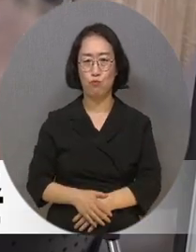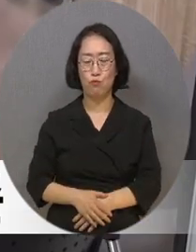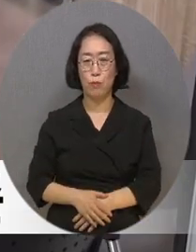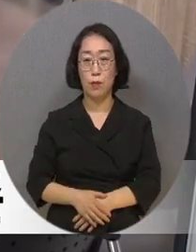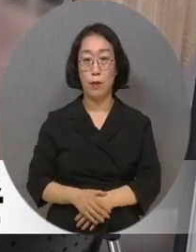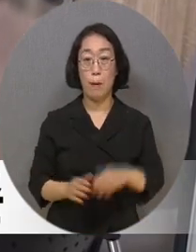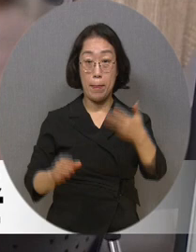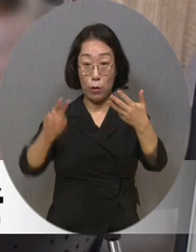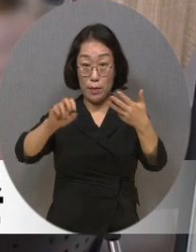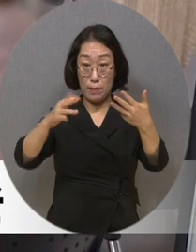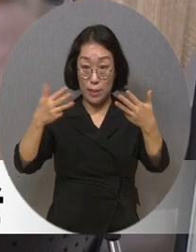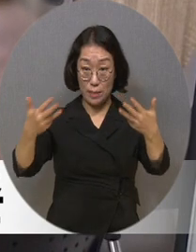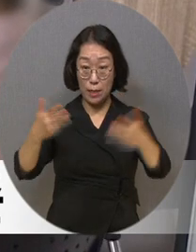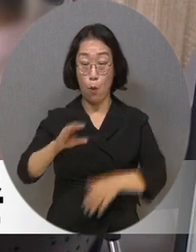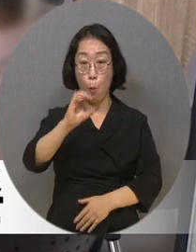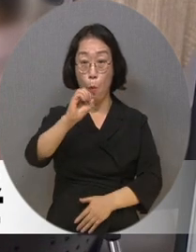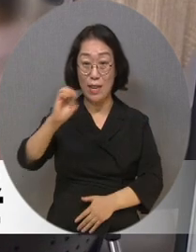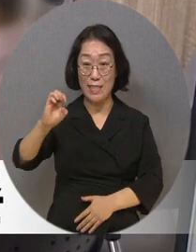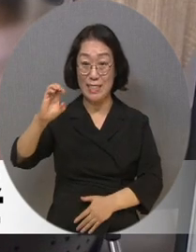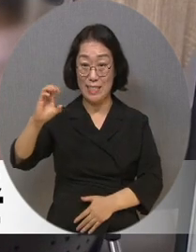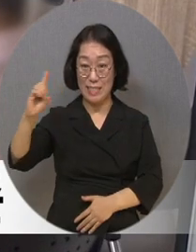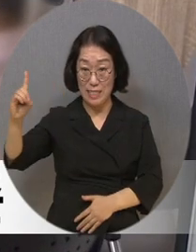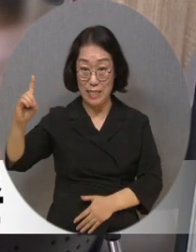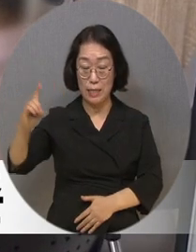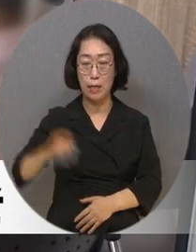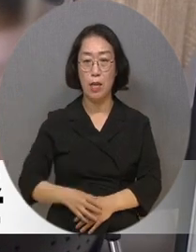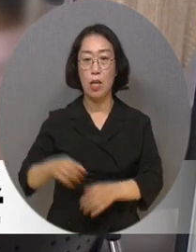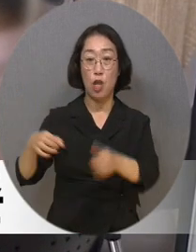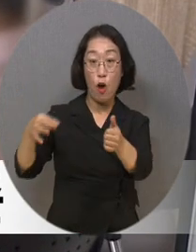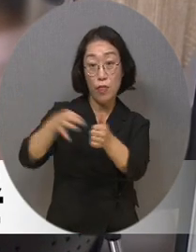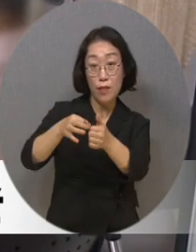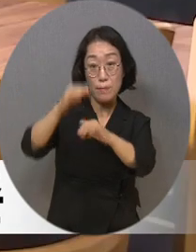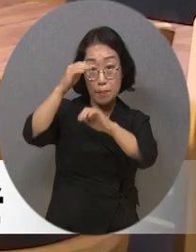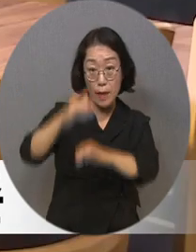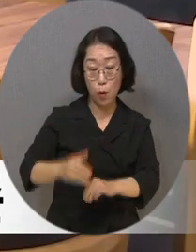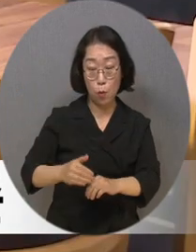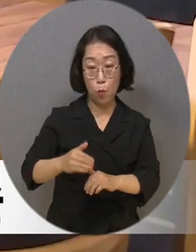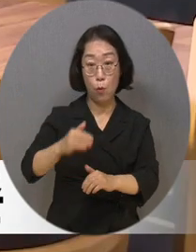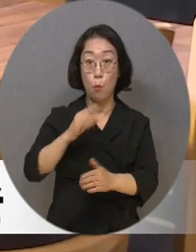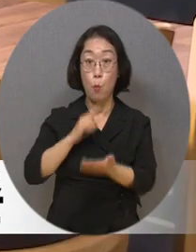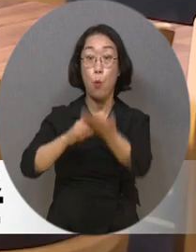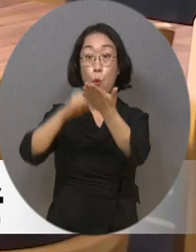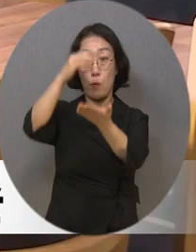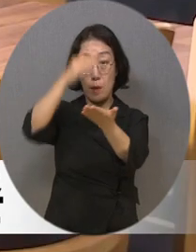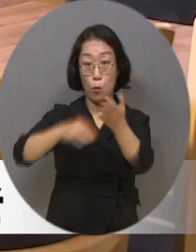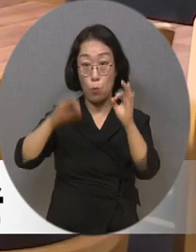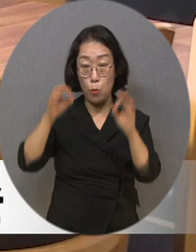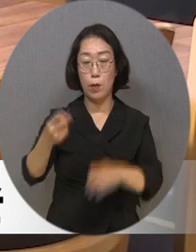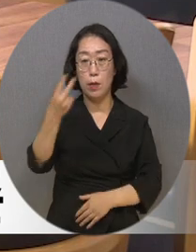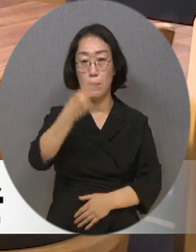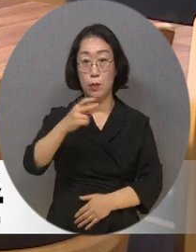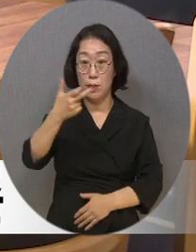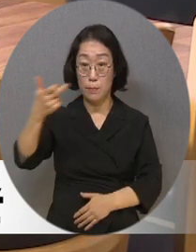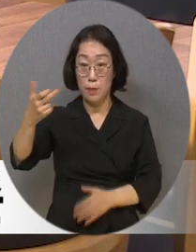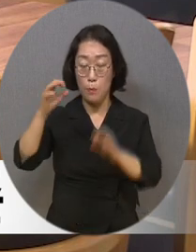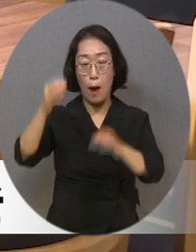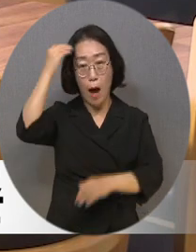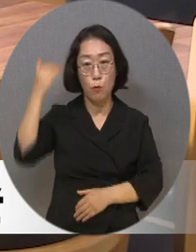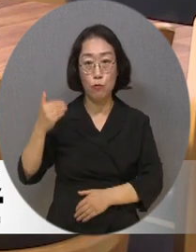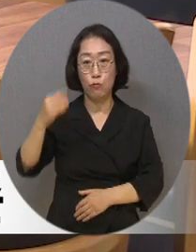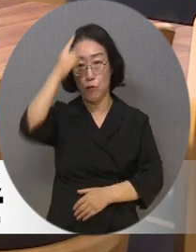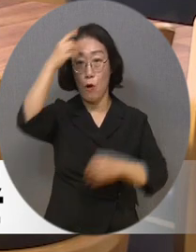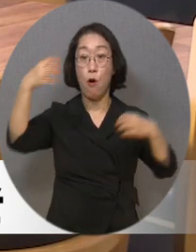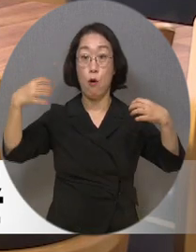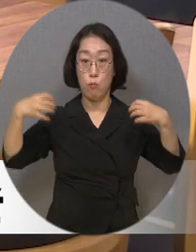27일 OECD가 발표한 한눈에 보는 연금 2021 OECD에 따르면 2017년 기준 한국 정부가